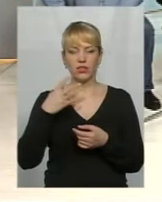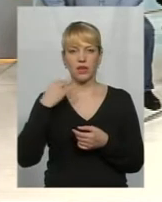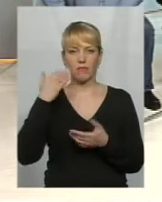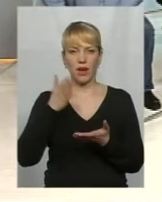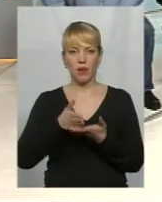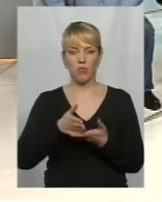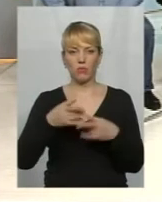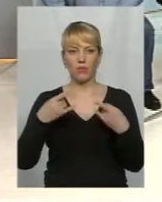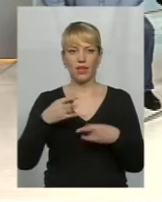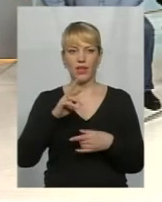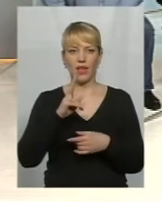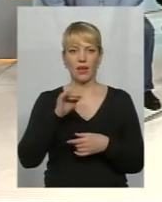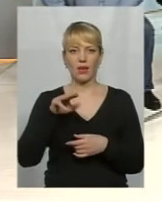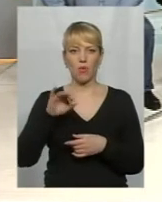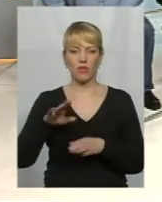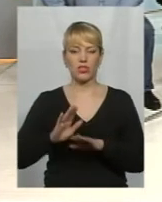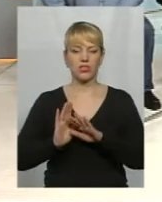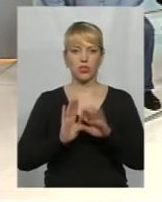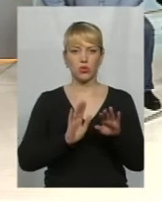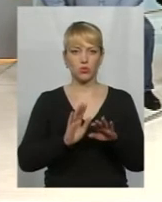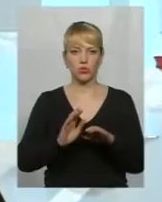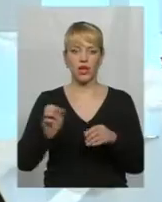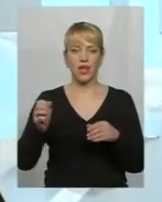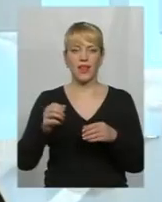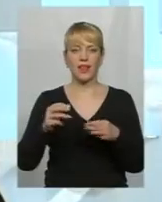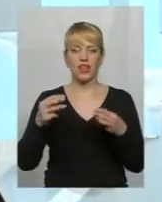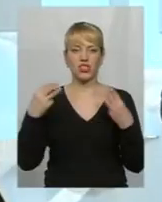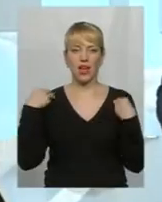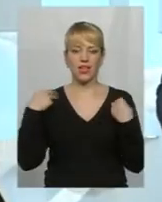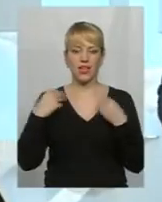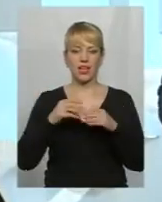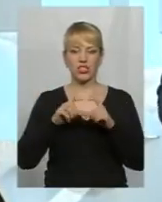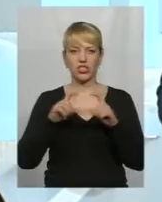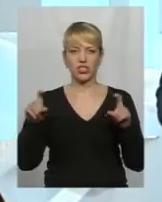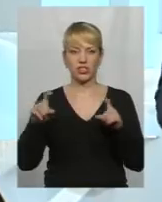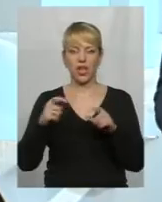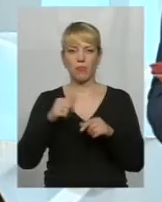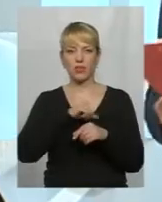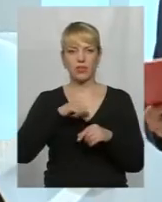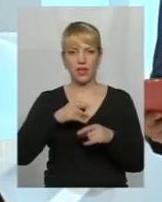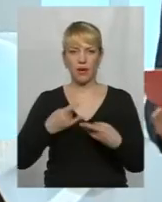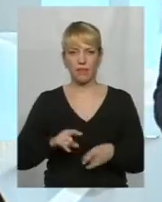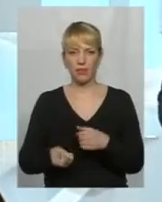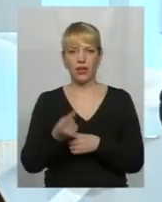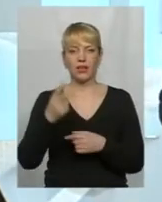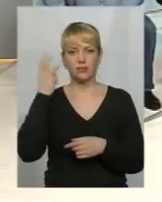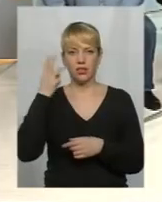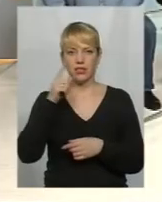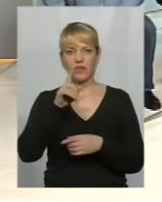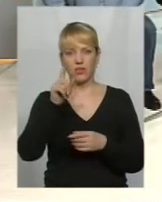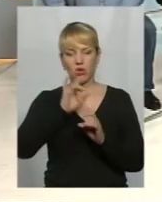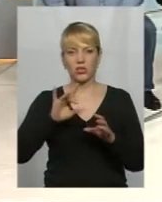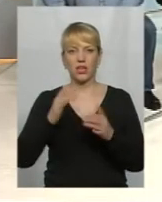прямому Сергій Якимович, заступник начальника штабу блокади. Він сам камінчан, він перебуває на Донеччині. Зараз ми його розпитаємо, яка зараз саме там ситуація.